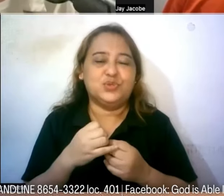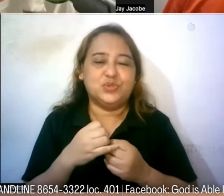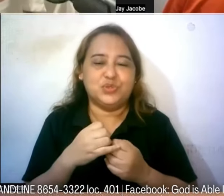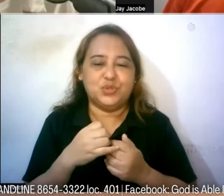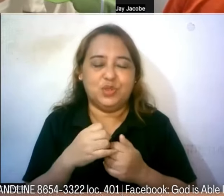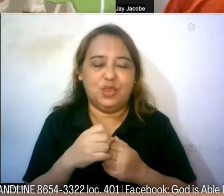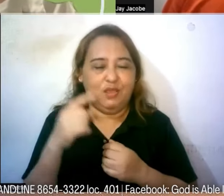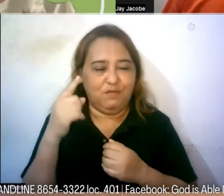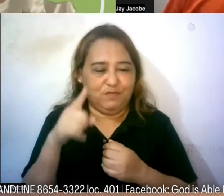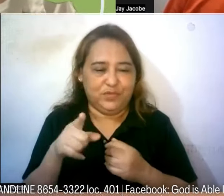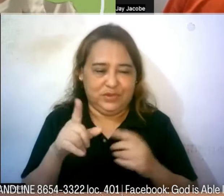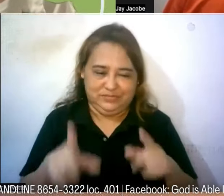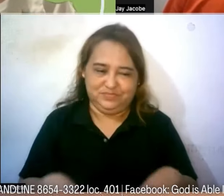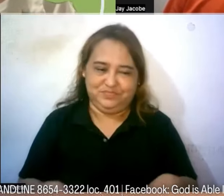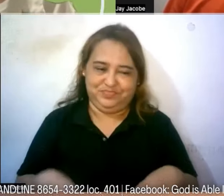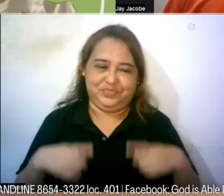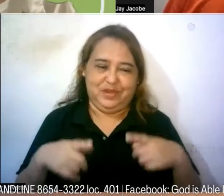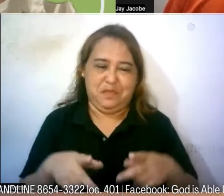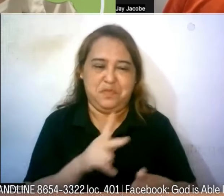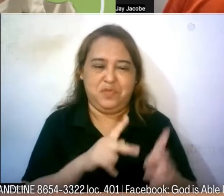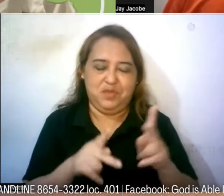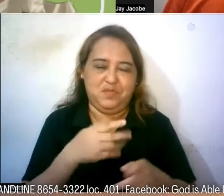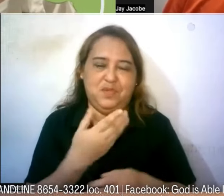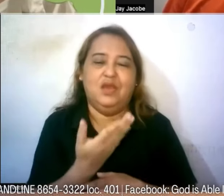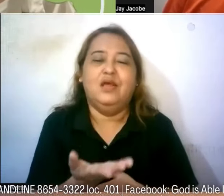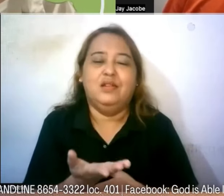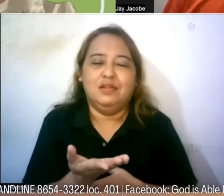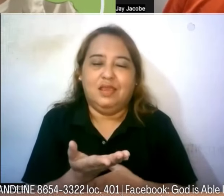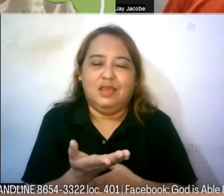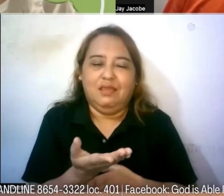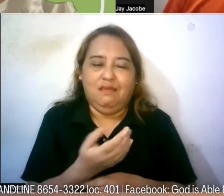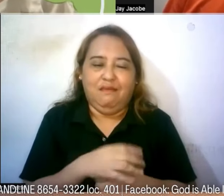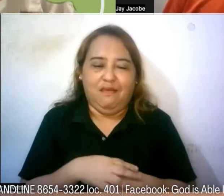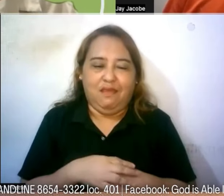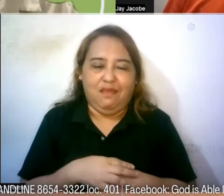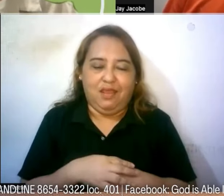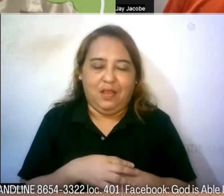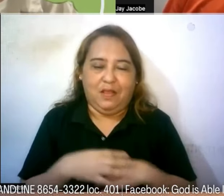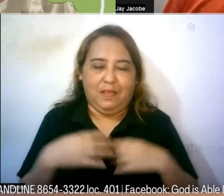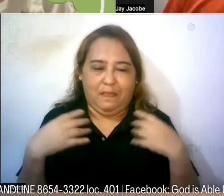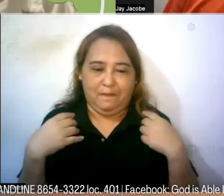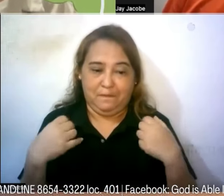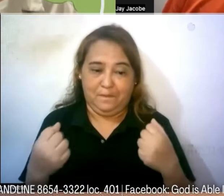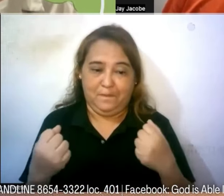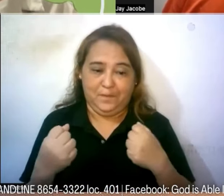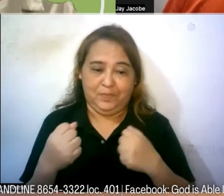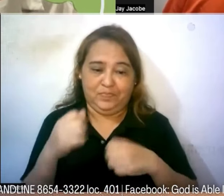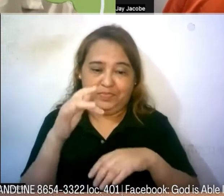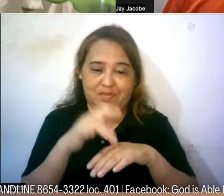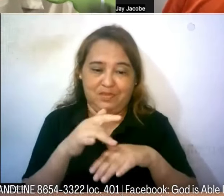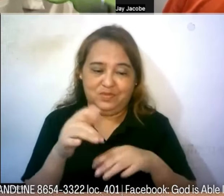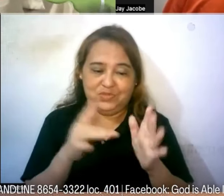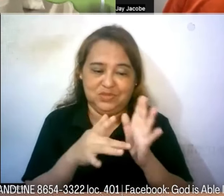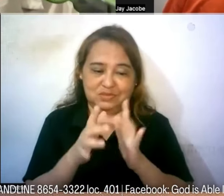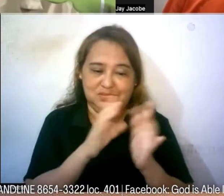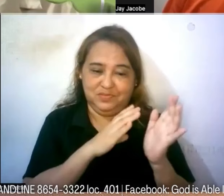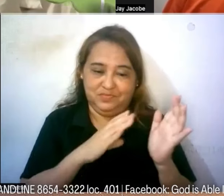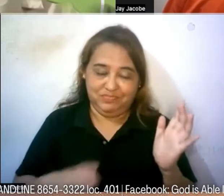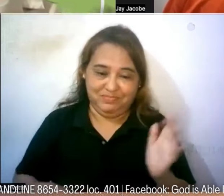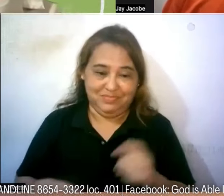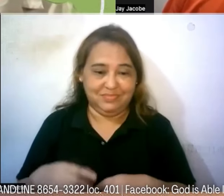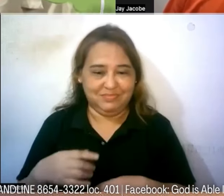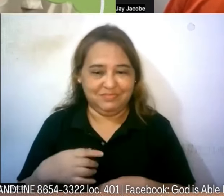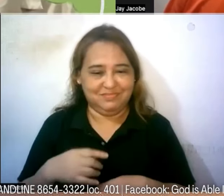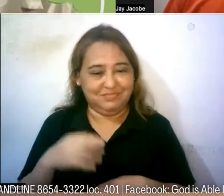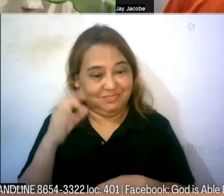buhay-buhay na abutin at atin hong ili-lead sa saving love sa healing touch ni Jesus Christ Pastor Jay would you like to close in prayer at